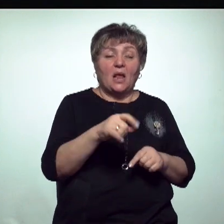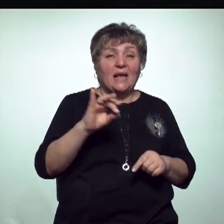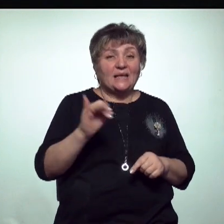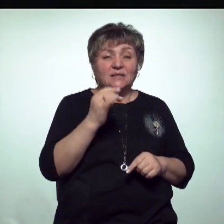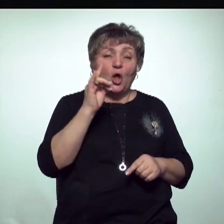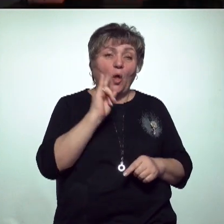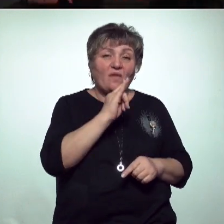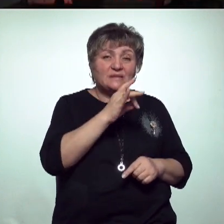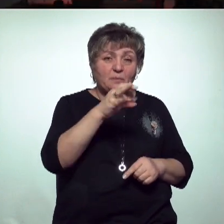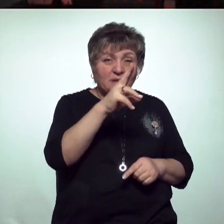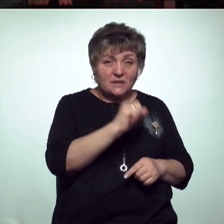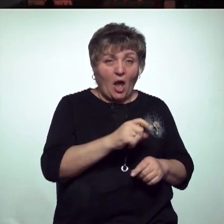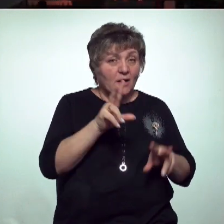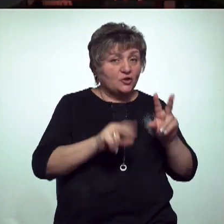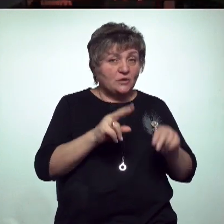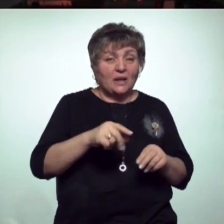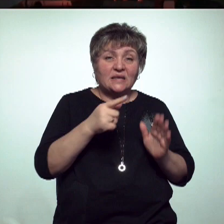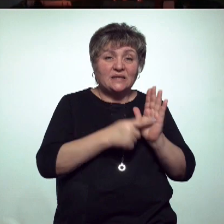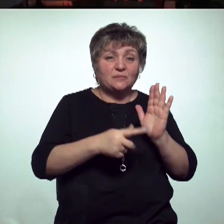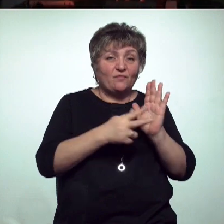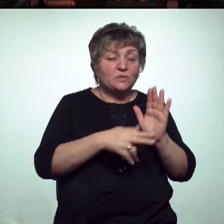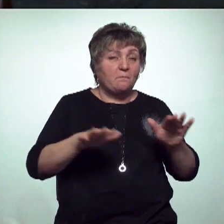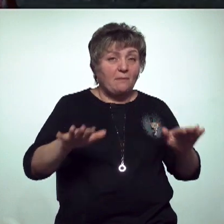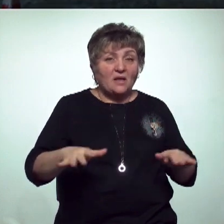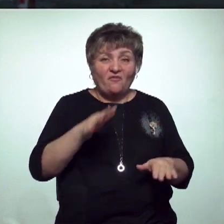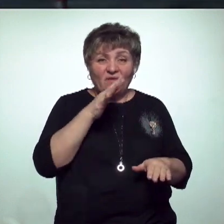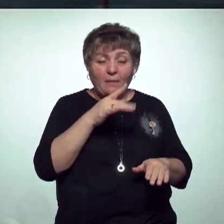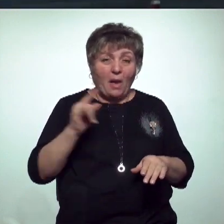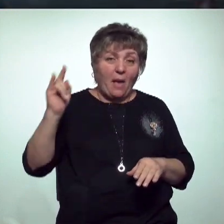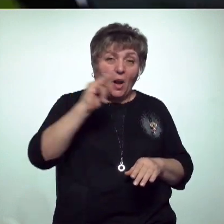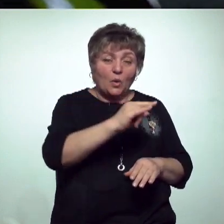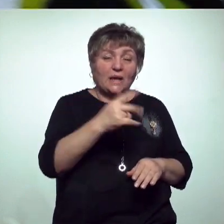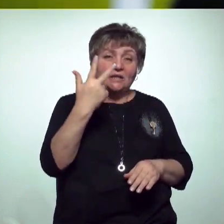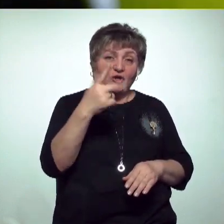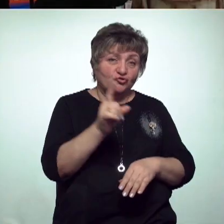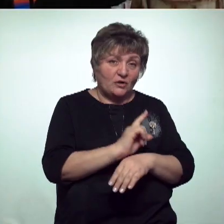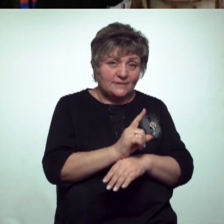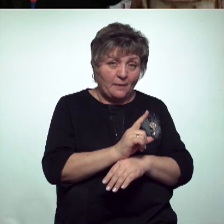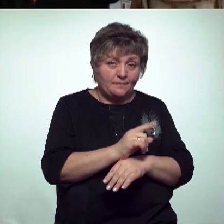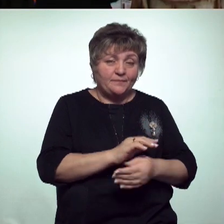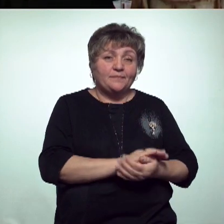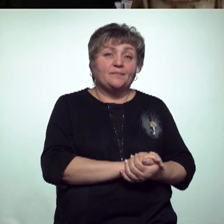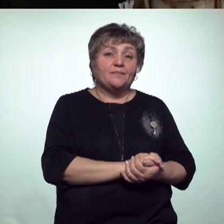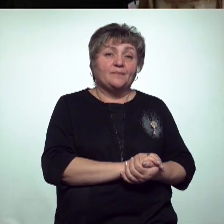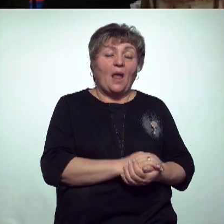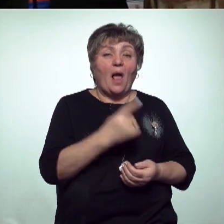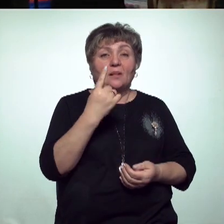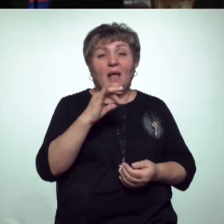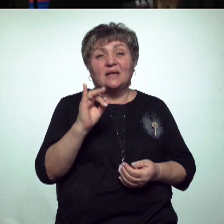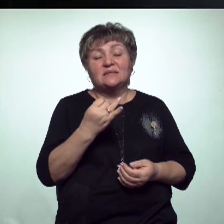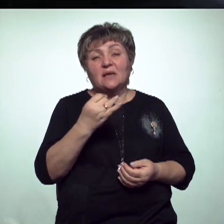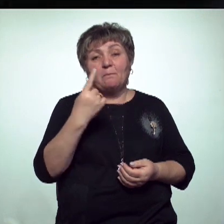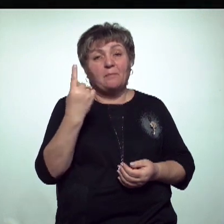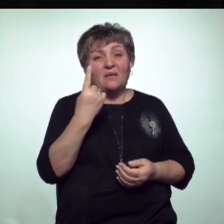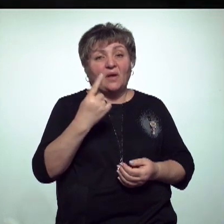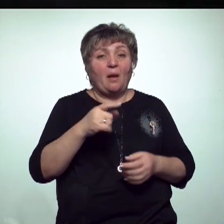Новосибирска. Он рассчитан на 78 мест. Время полета – 3 часа. Юлия Чурилова – одна из первых